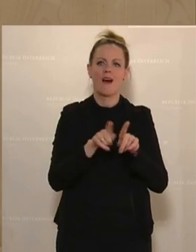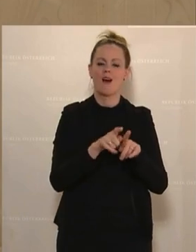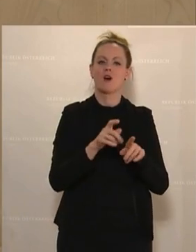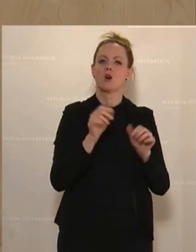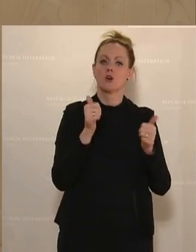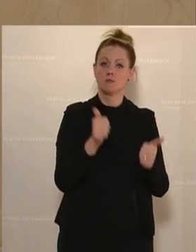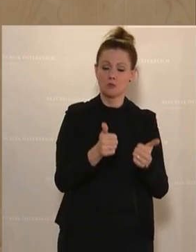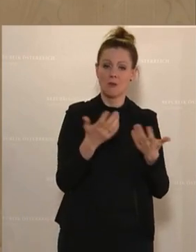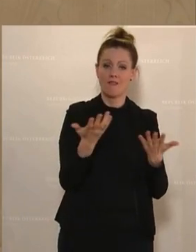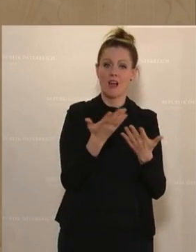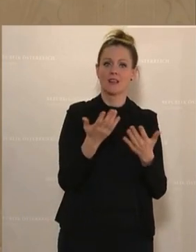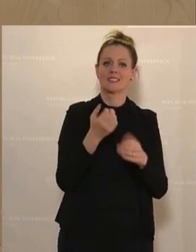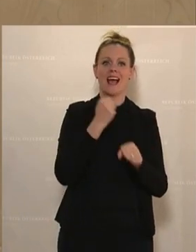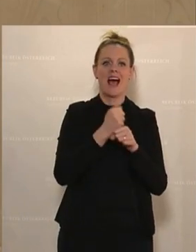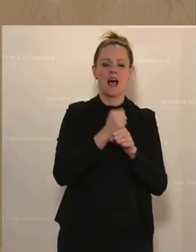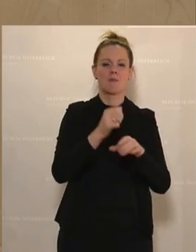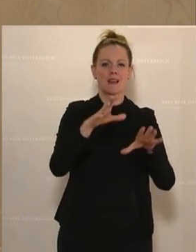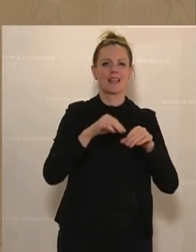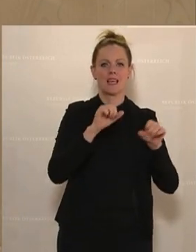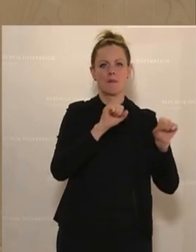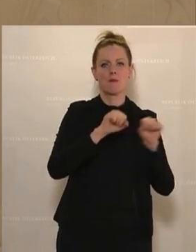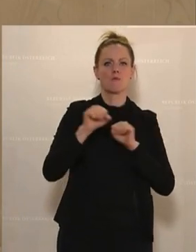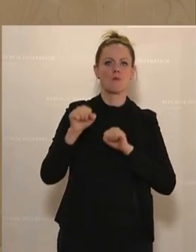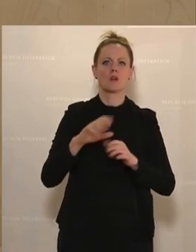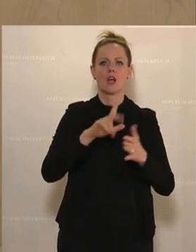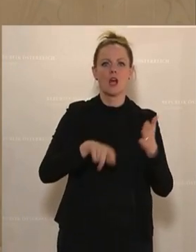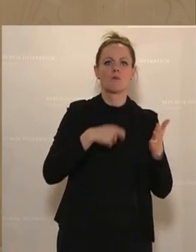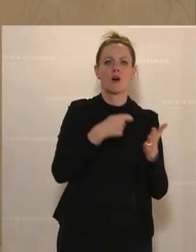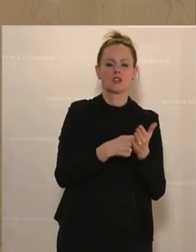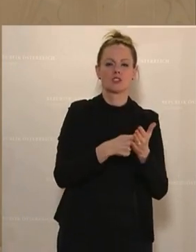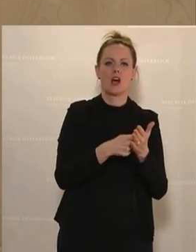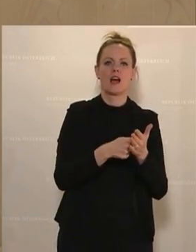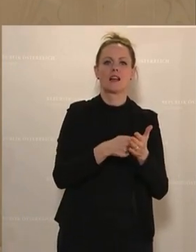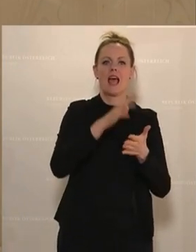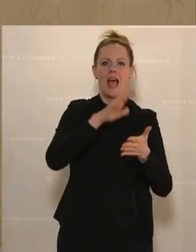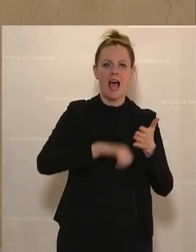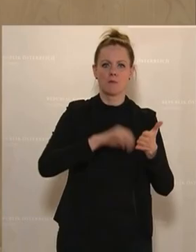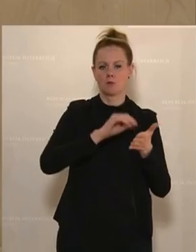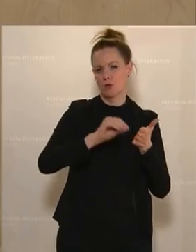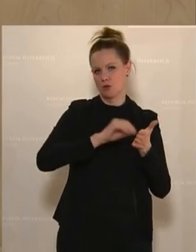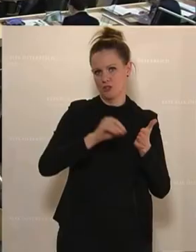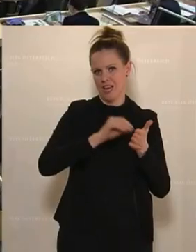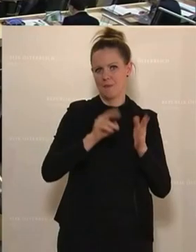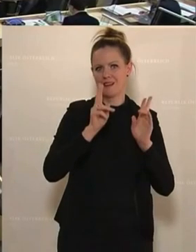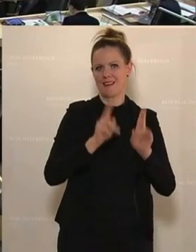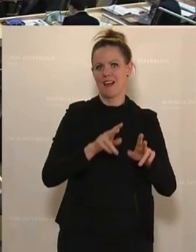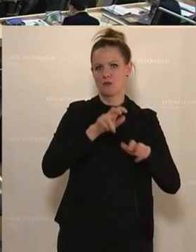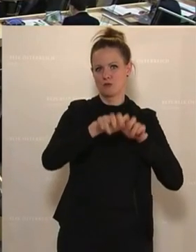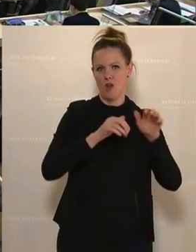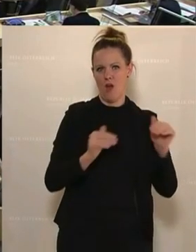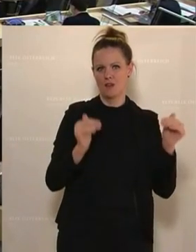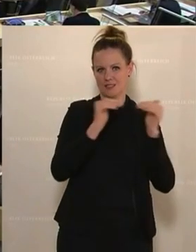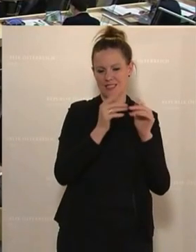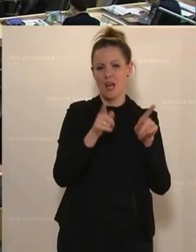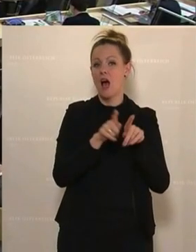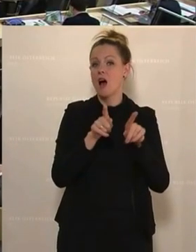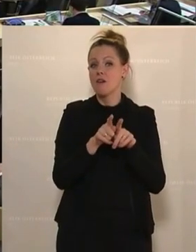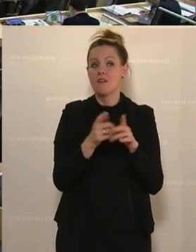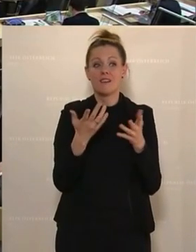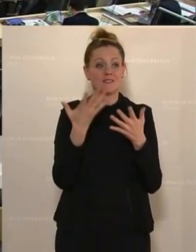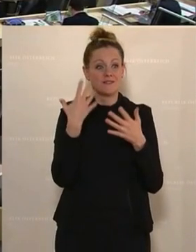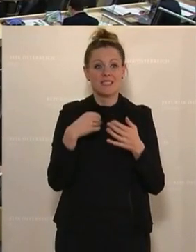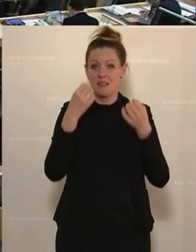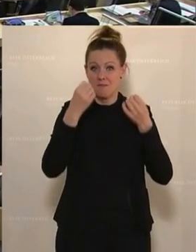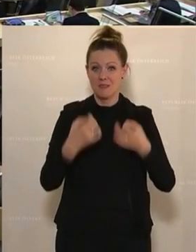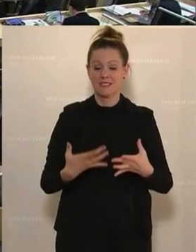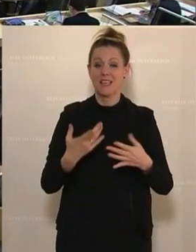Arbeitnehmerinnen jetzt möglich ist, eine Pauschale in der Arbeitnehmerveranlagen absetzen zu können. Aber was natürlich wieder passiert